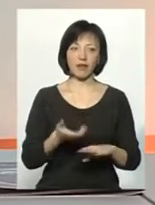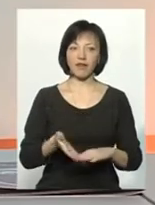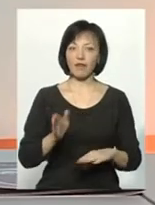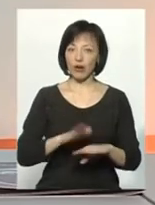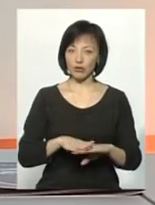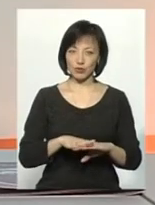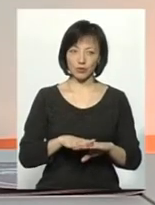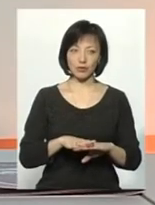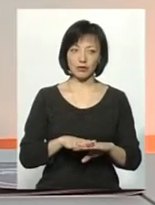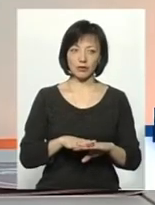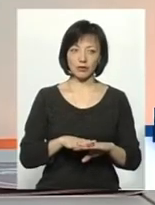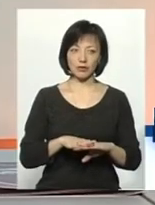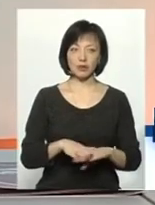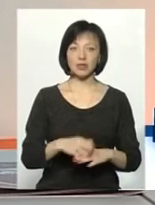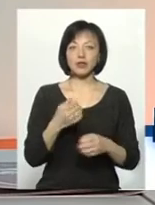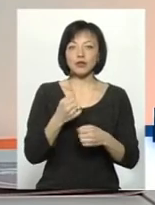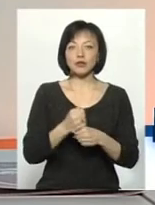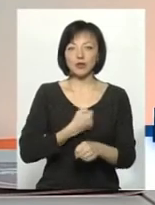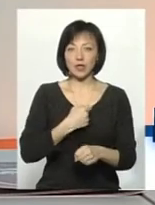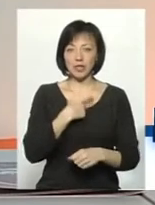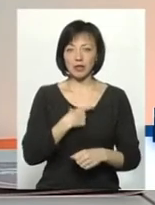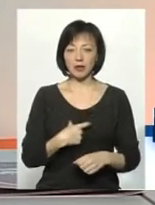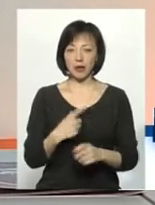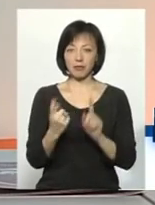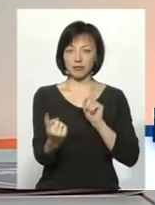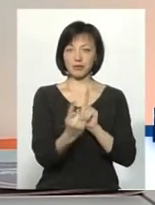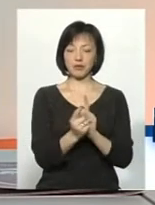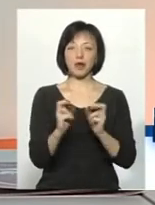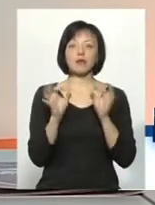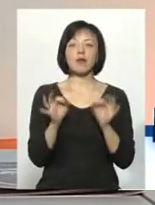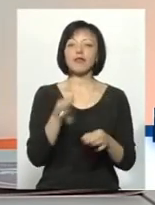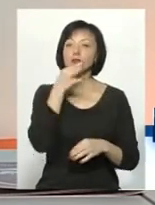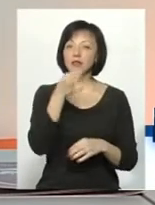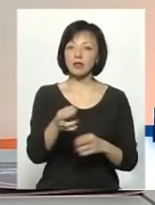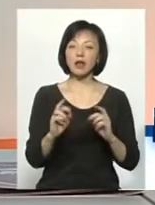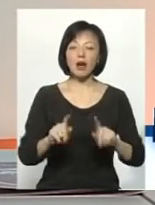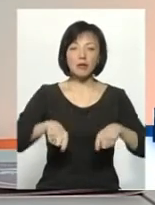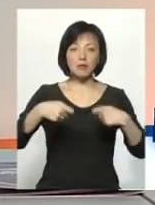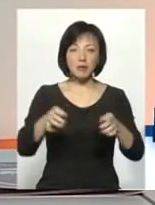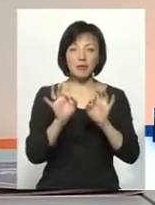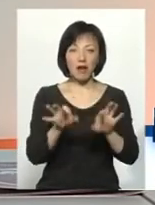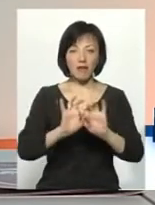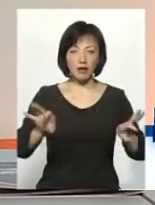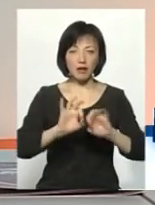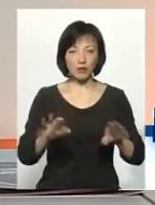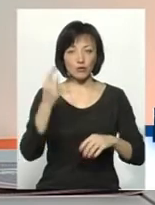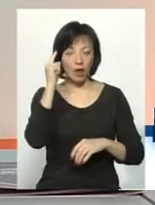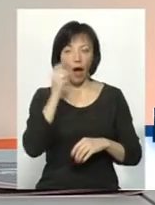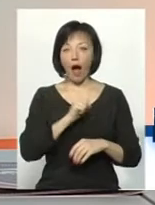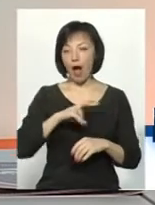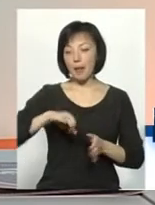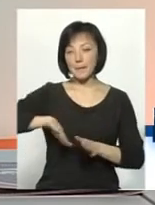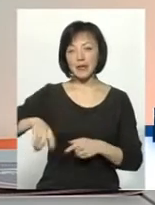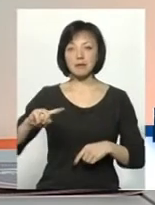важко. Важко навіть змусити себе підійти, як правильно сказати, як донести правильну інформацію. Але